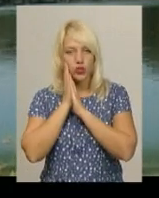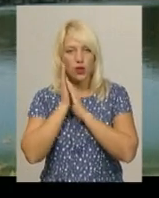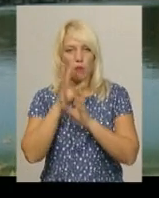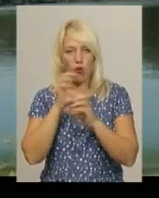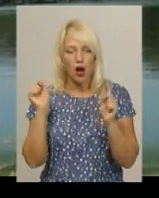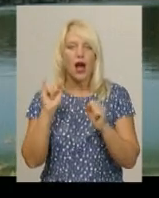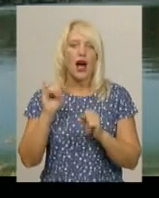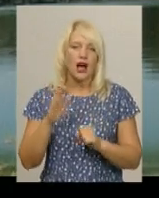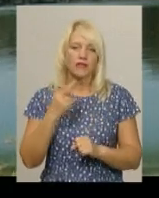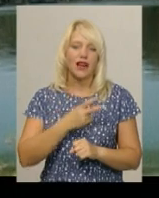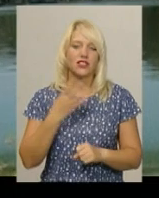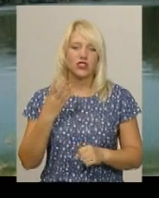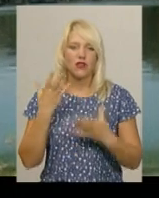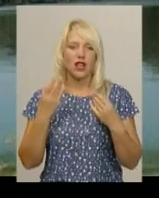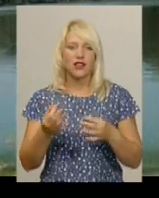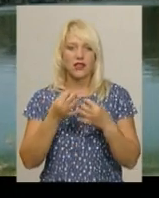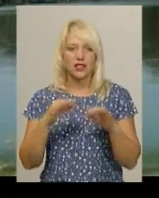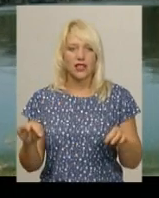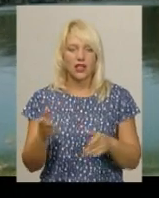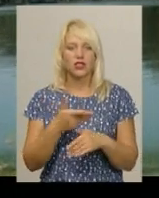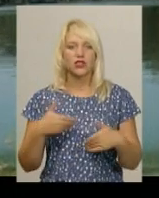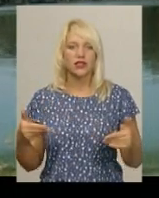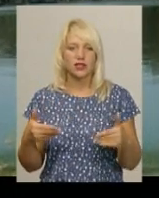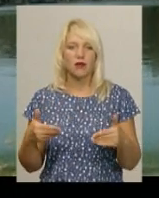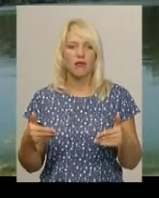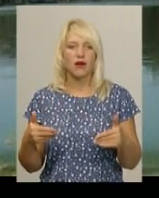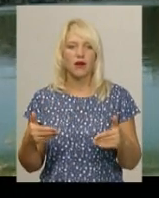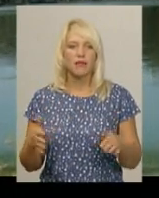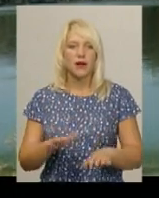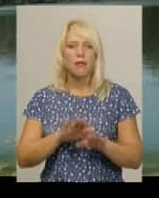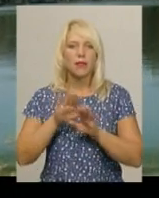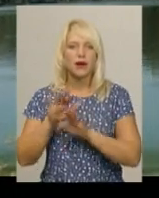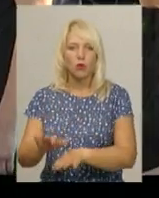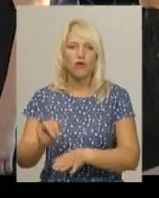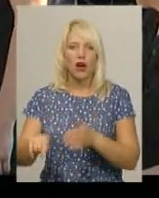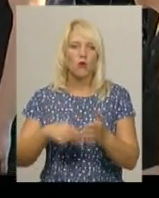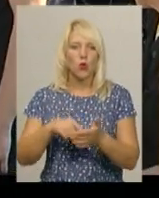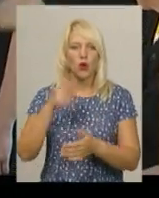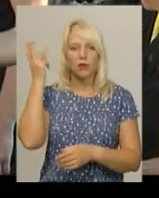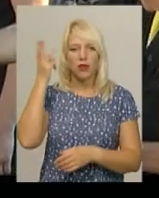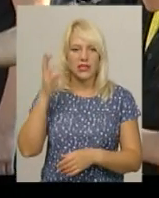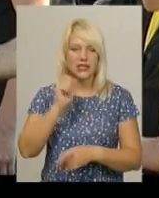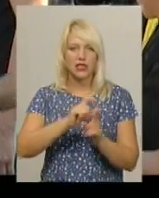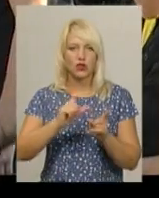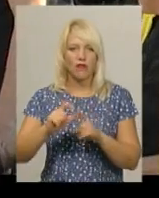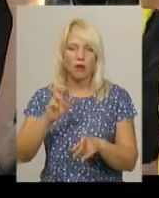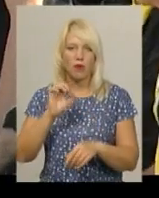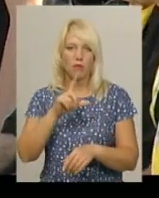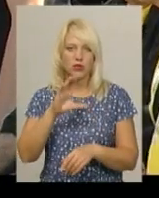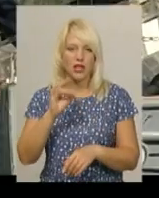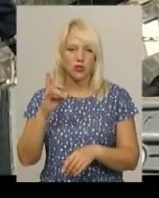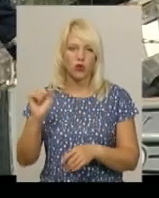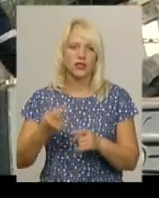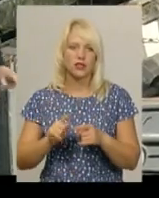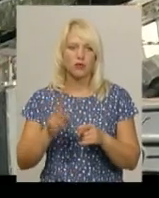24-го на День Незалежності ми прибуваємо у Хмельницьк. За словами Олександра Босенка, це буде